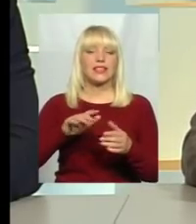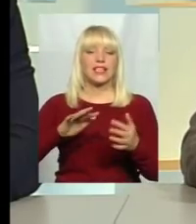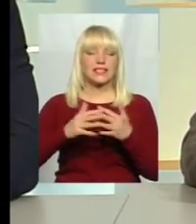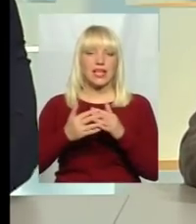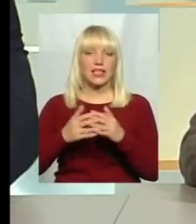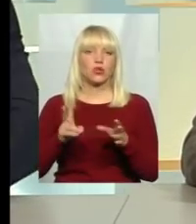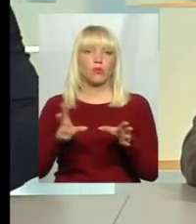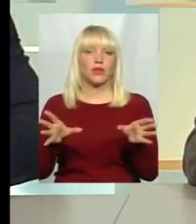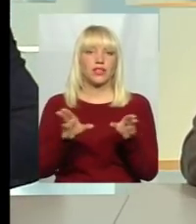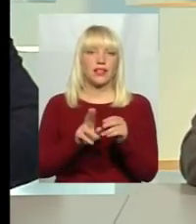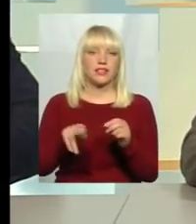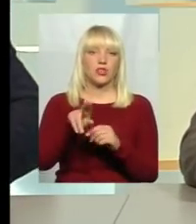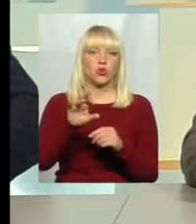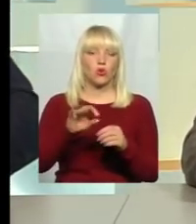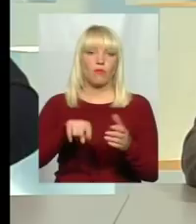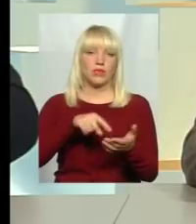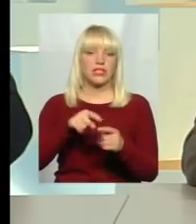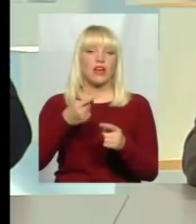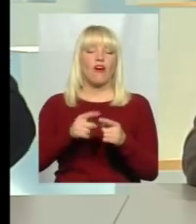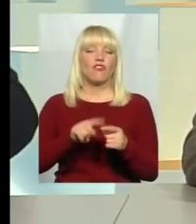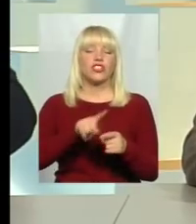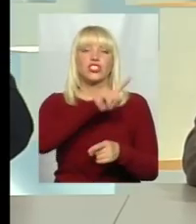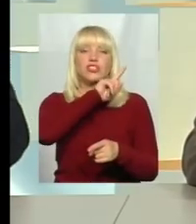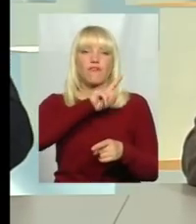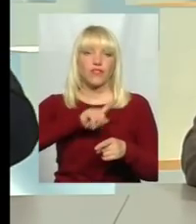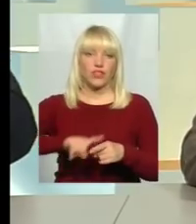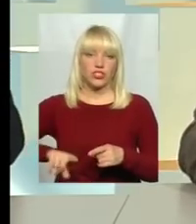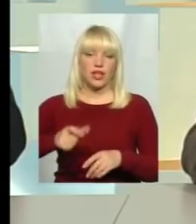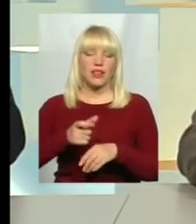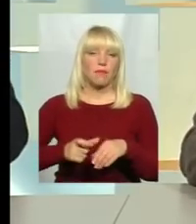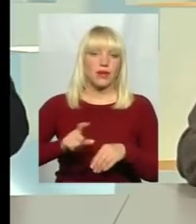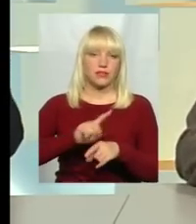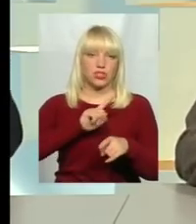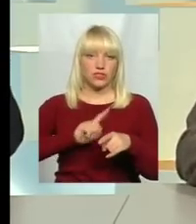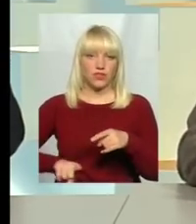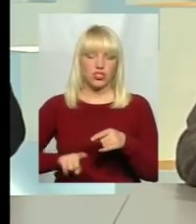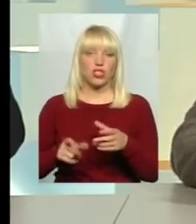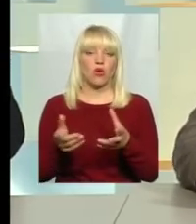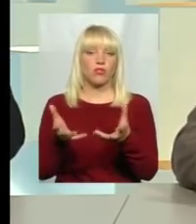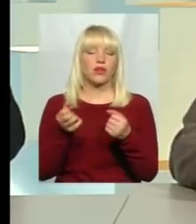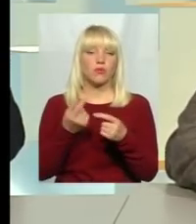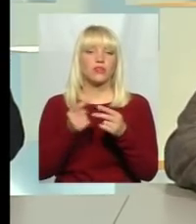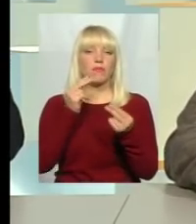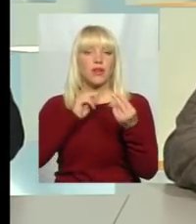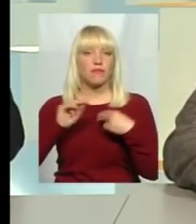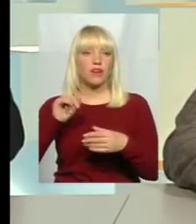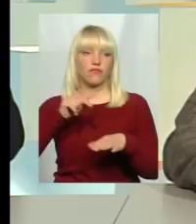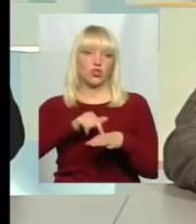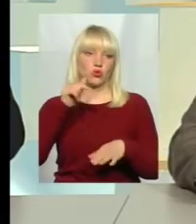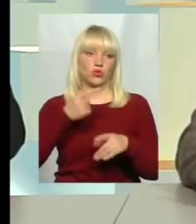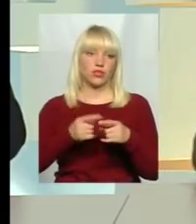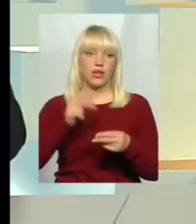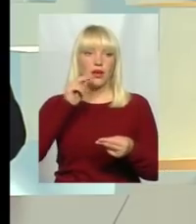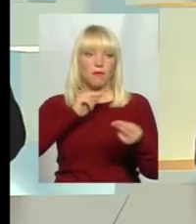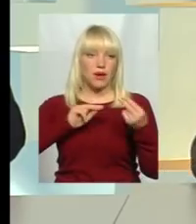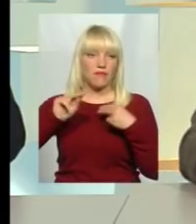приєднаються до міст, вони дуже швидко, набагато швидше, чим решта даже, отримують ті переваги і відчують ці переваги